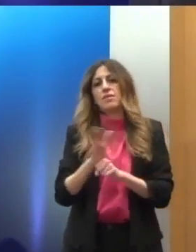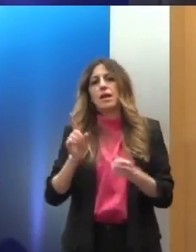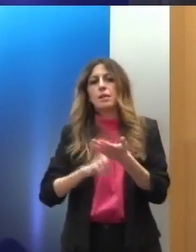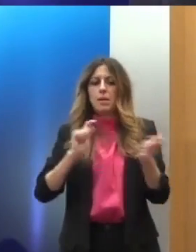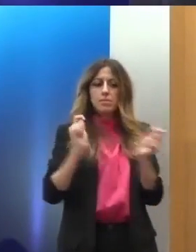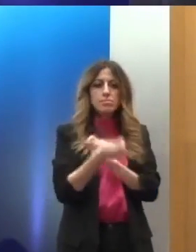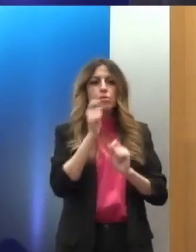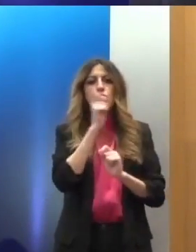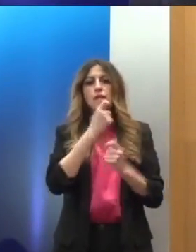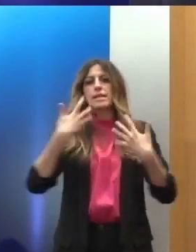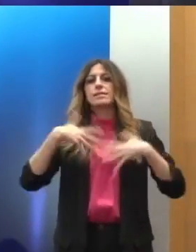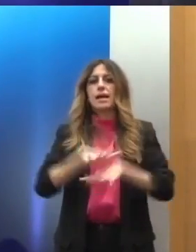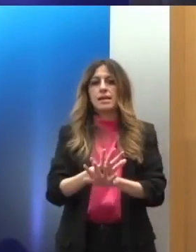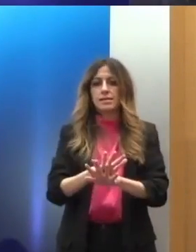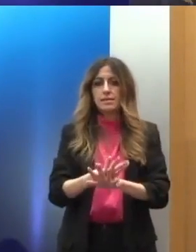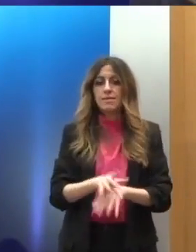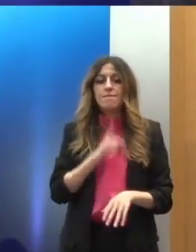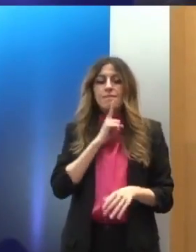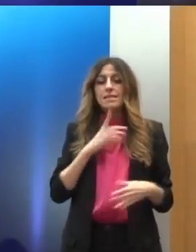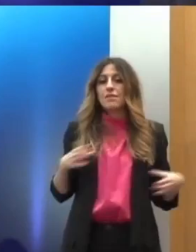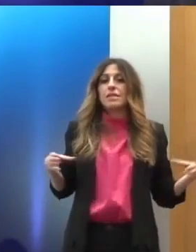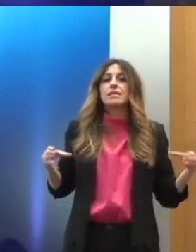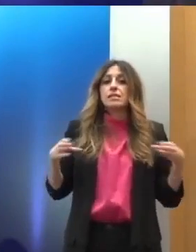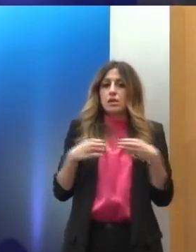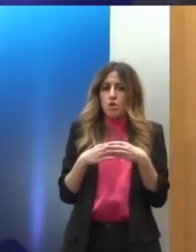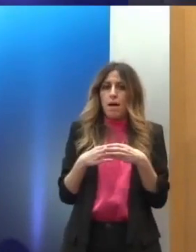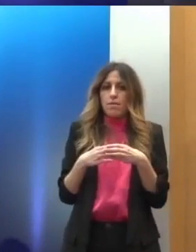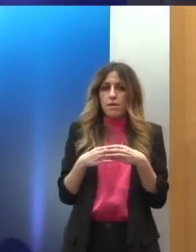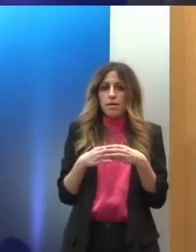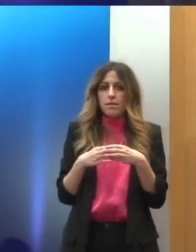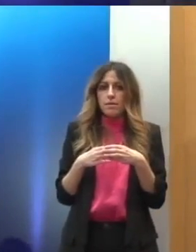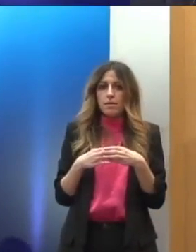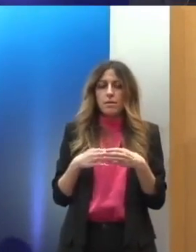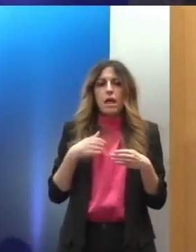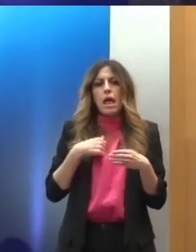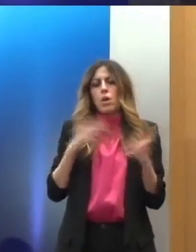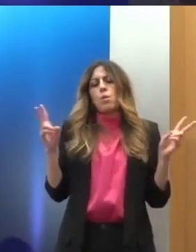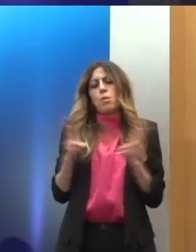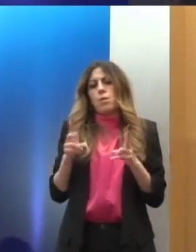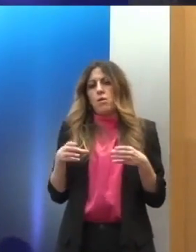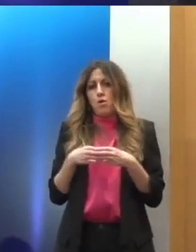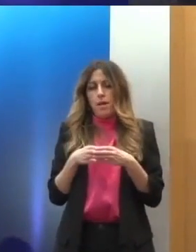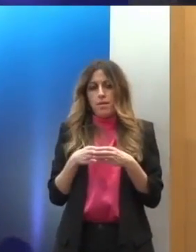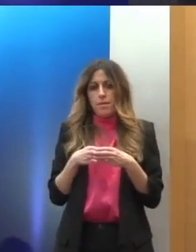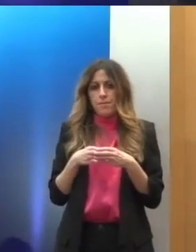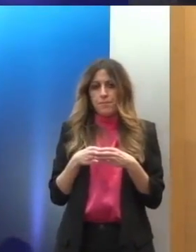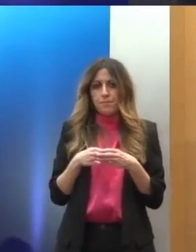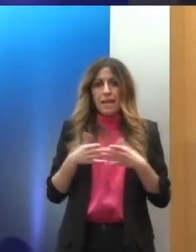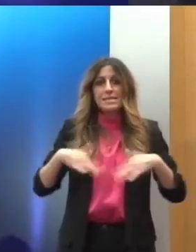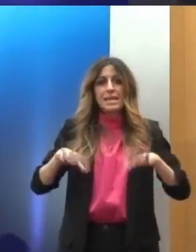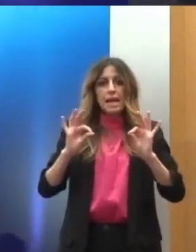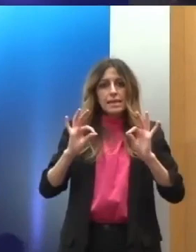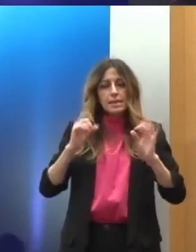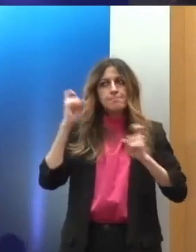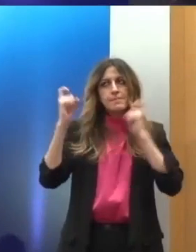Στην ομάδα αυτή, και απλώς θα αναφερθώ για πάρα πολύ λίγο σε αυτό, η αρχική σκέψη